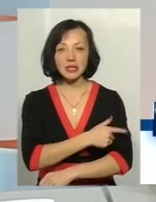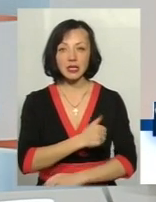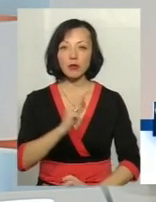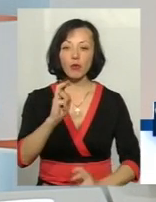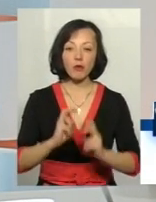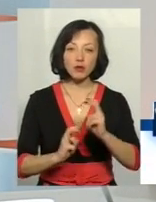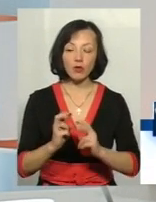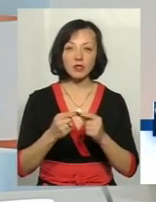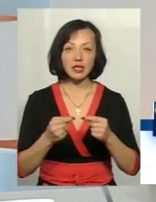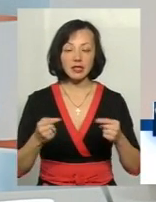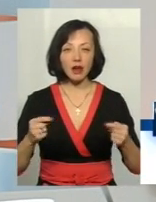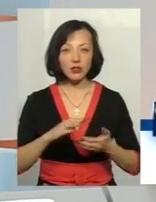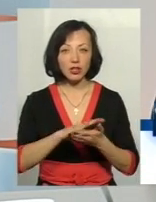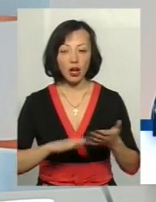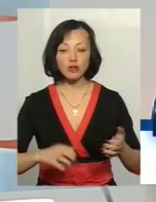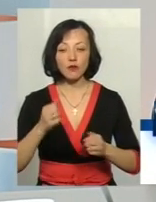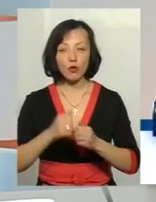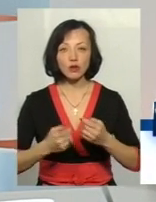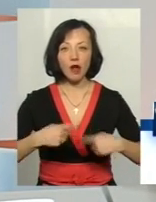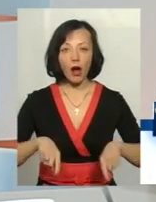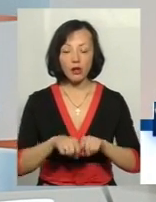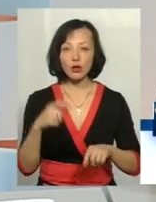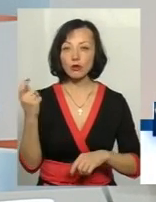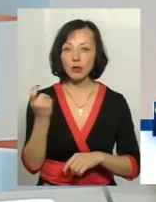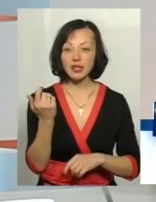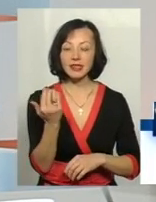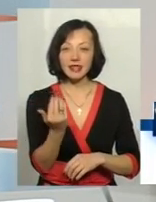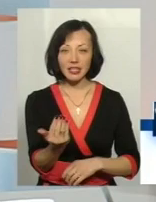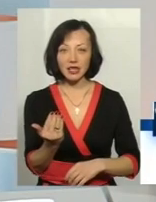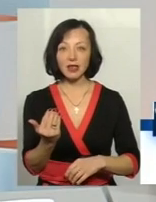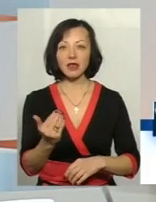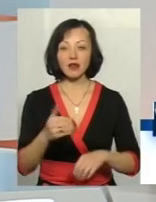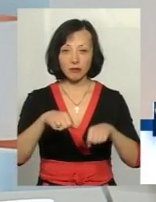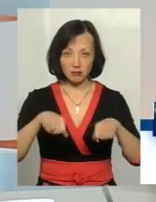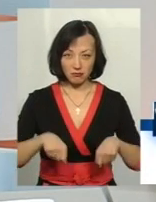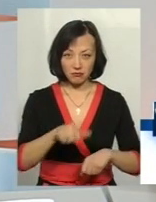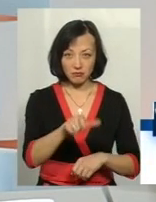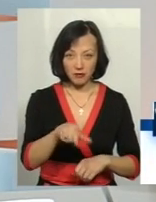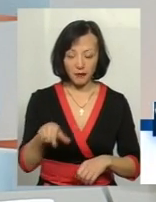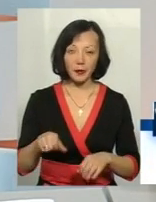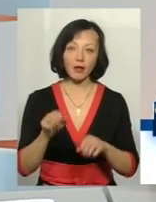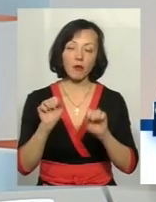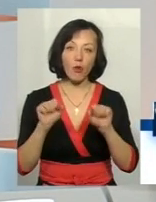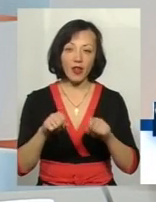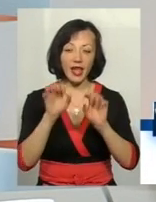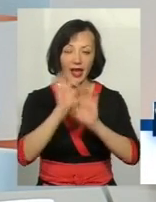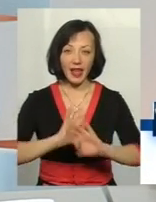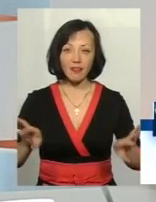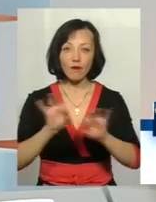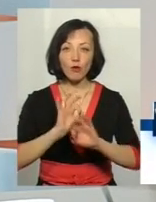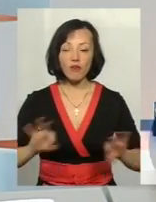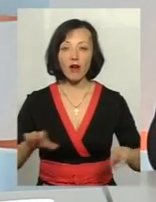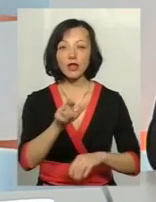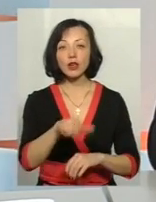промисловості і так далі, щоб в кожних галузях господарства їхні посадовці змогли інформувати людей про